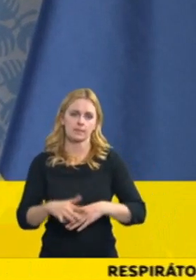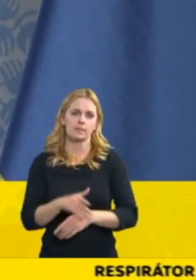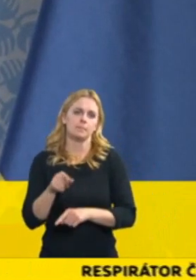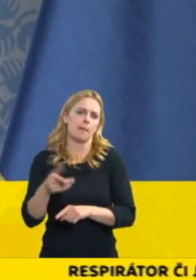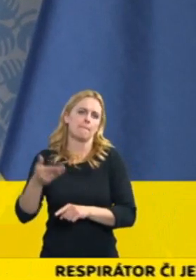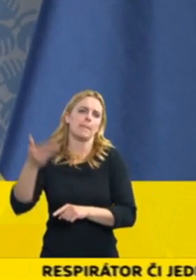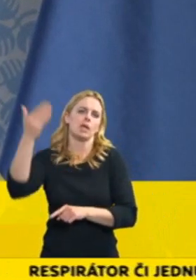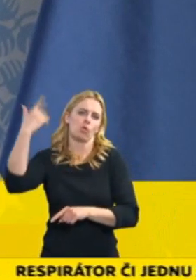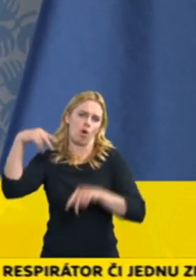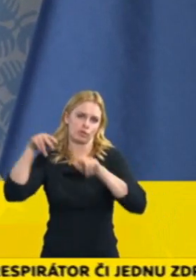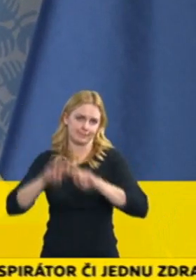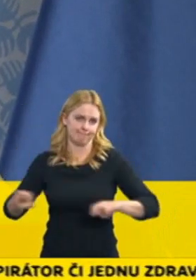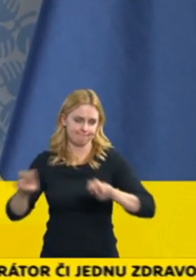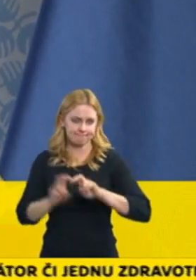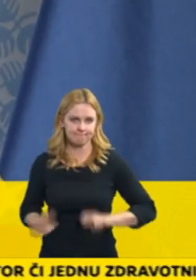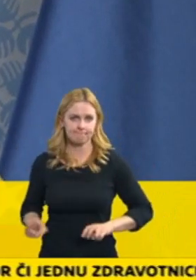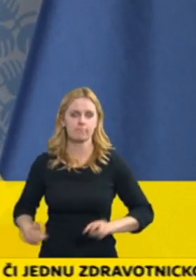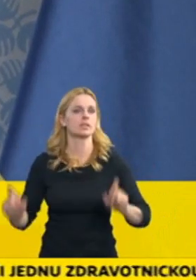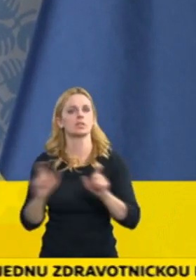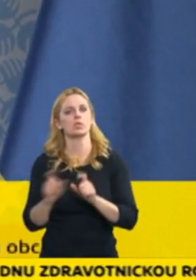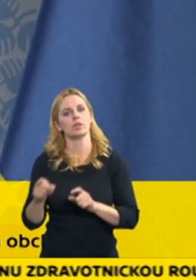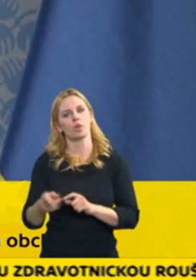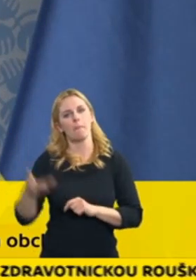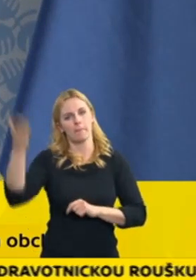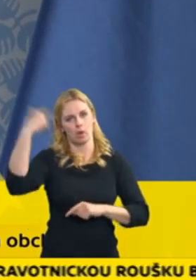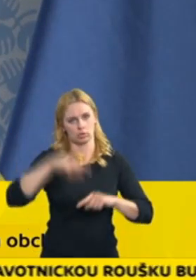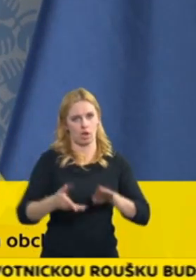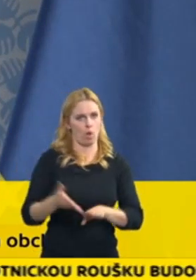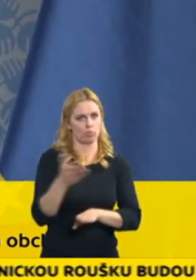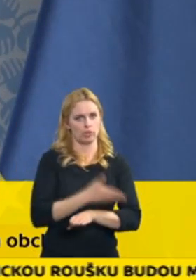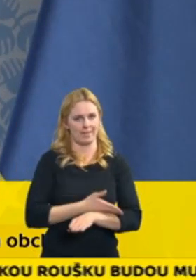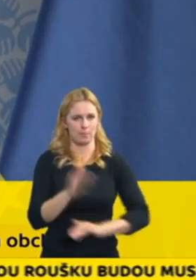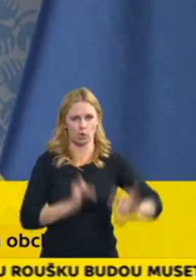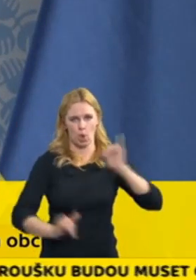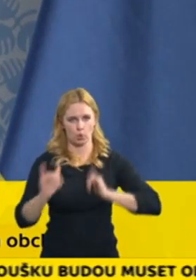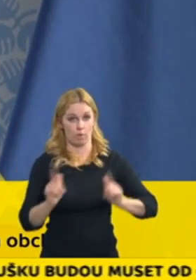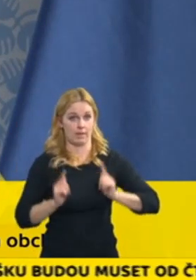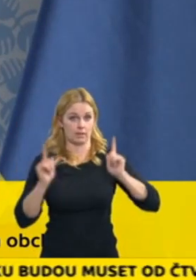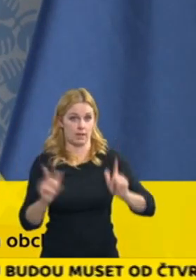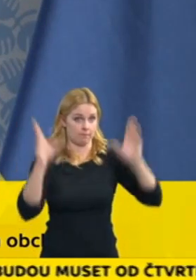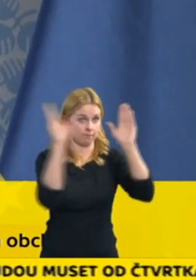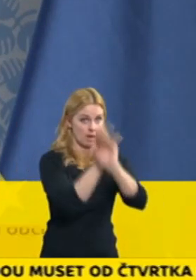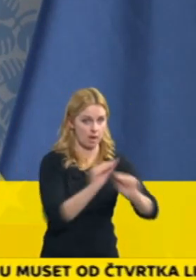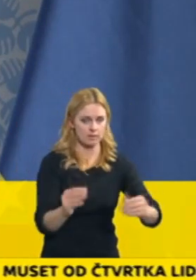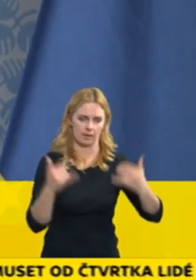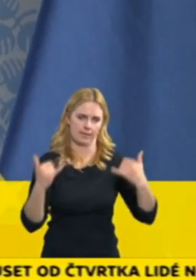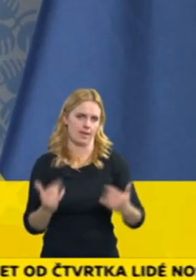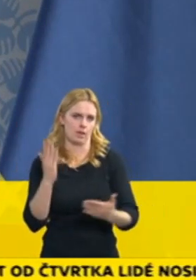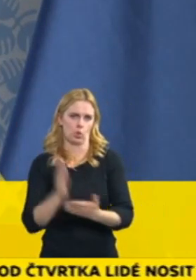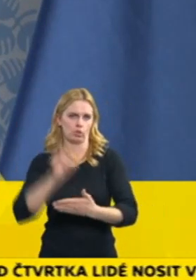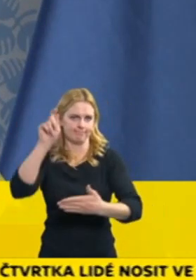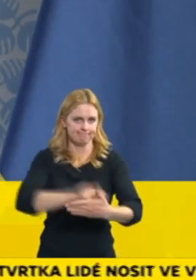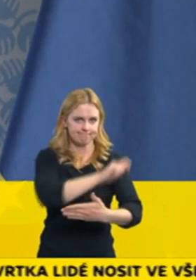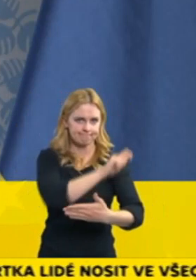řečeno jako výtku ke stavu, který v současné době již není, protože se mezi tím zmínila ta